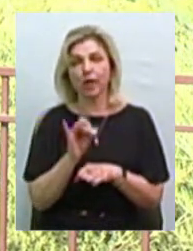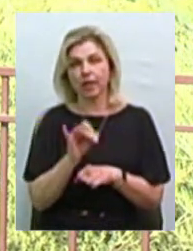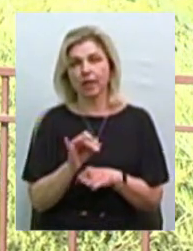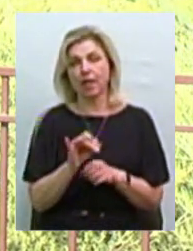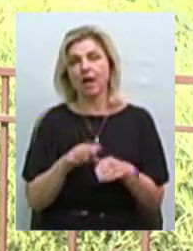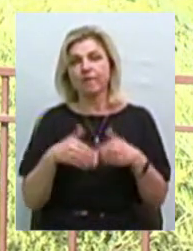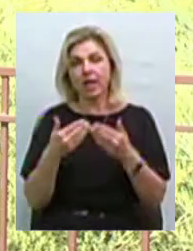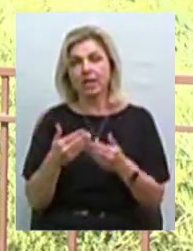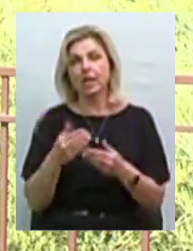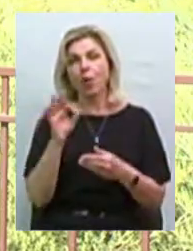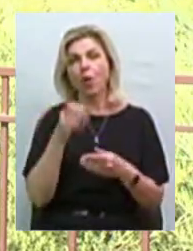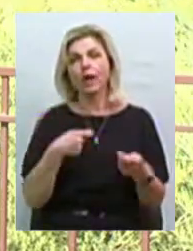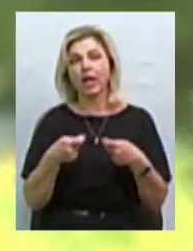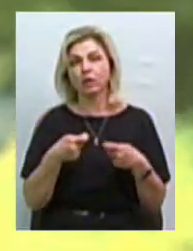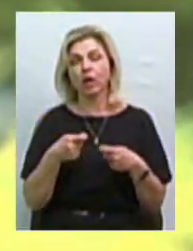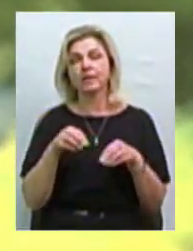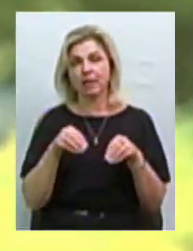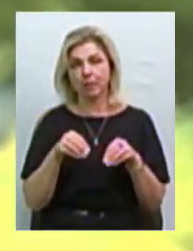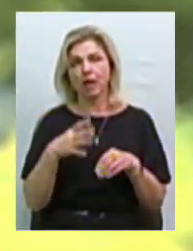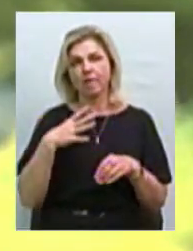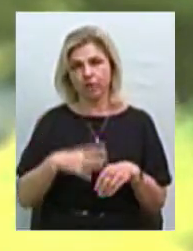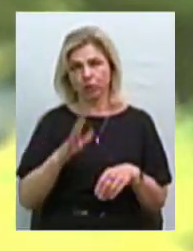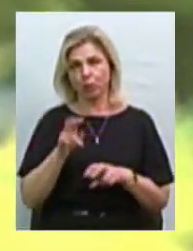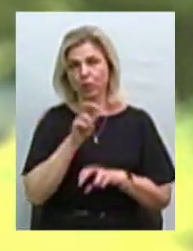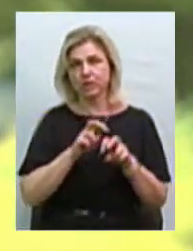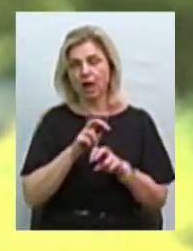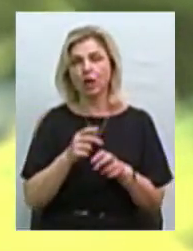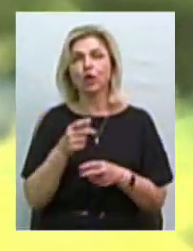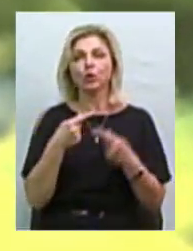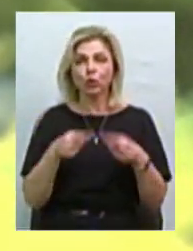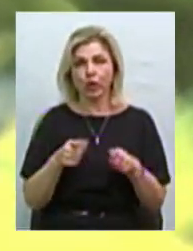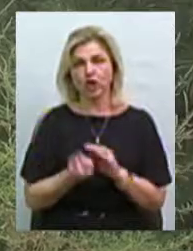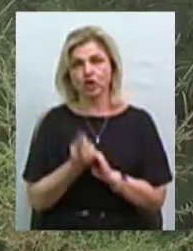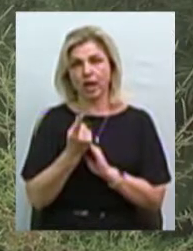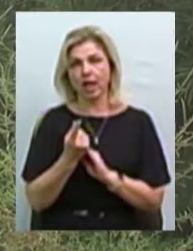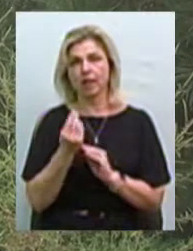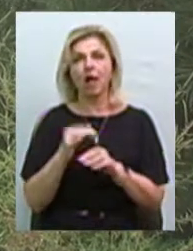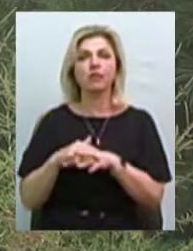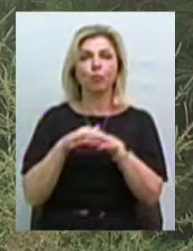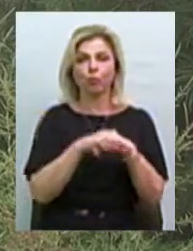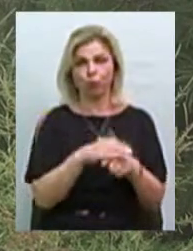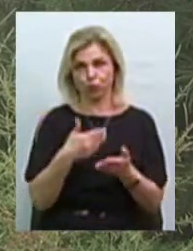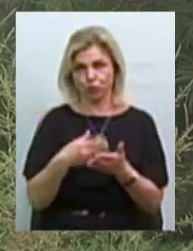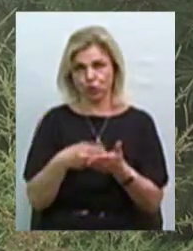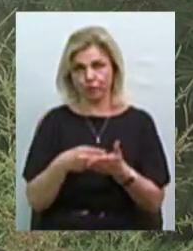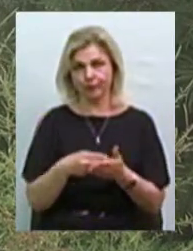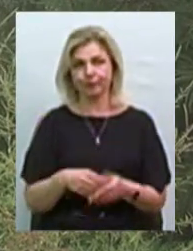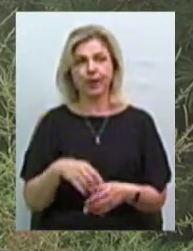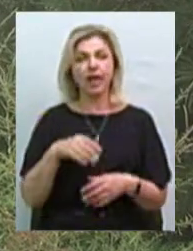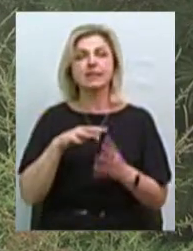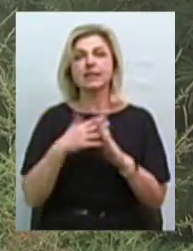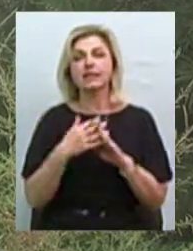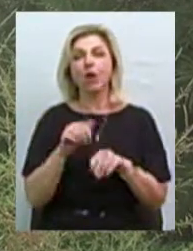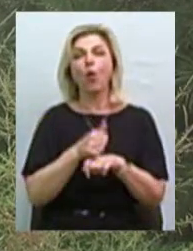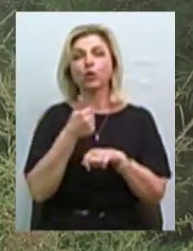закону про ринок землі вони змушені будуть шукати нові джерела, наповнені бюджету. Сільський голова Галицинівської громади,